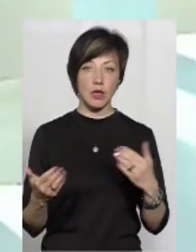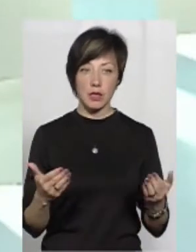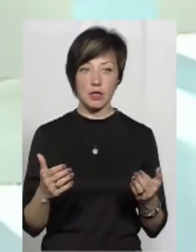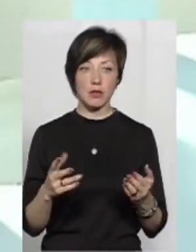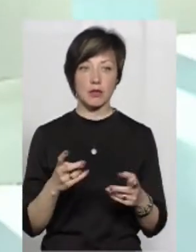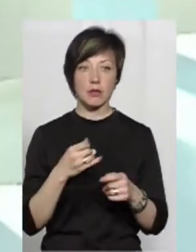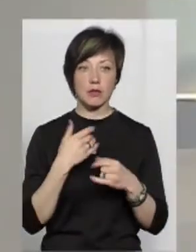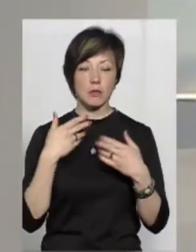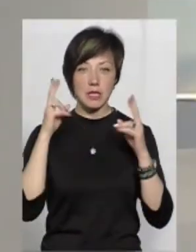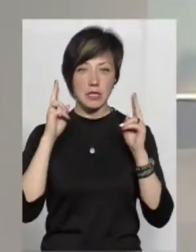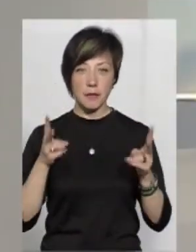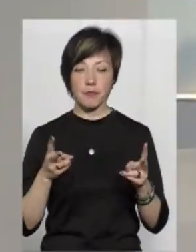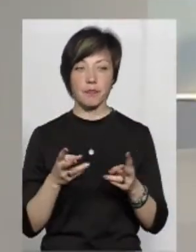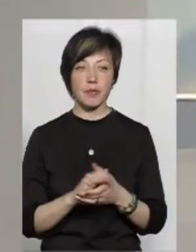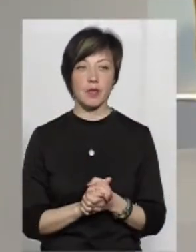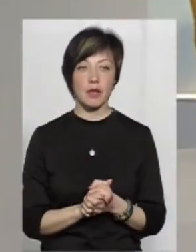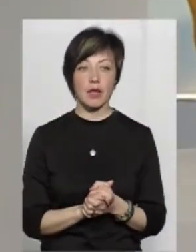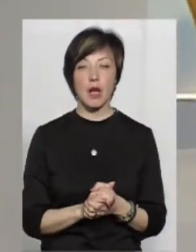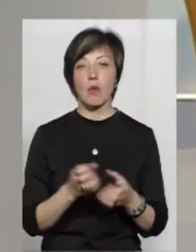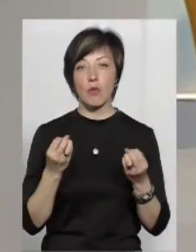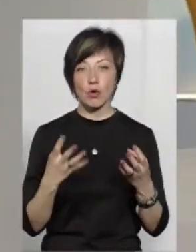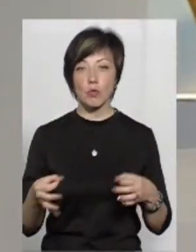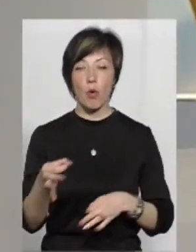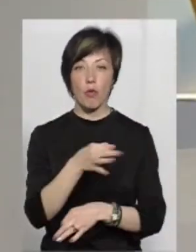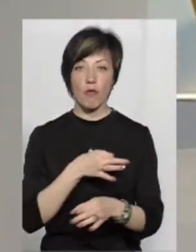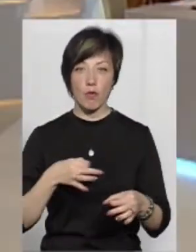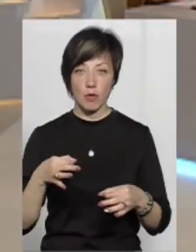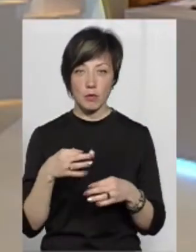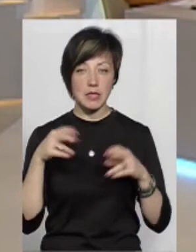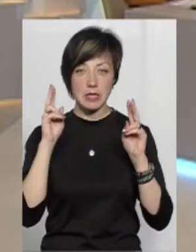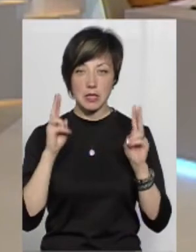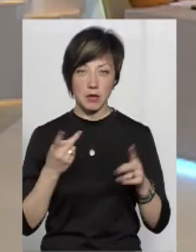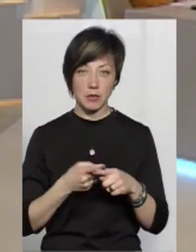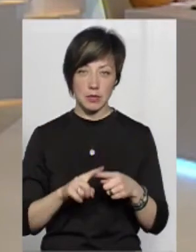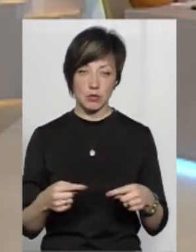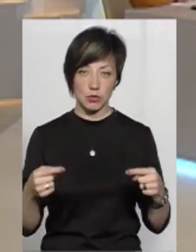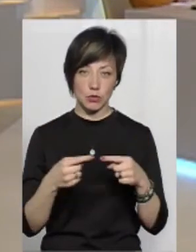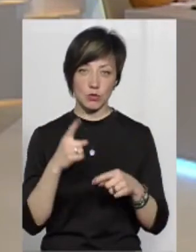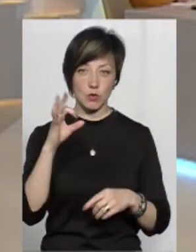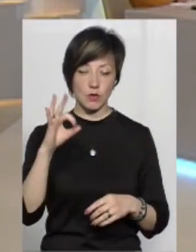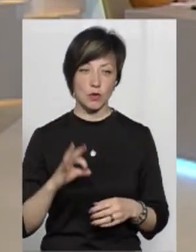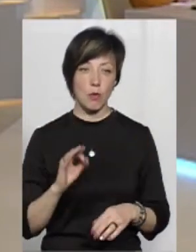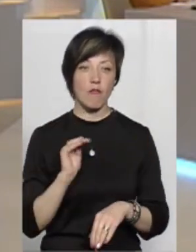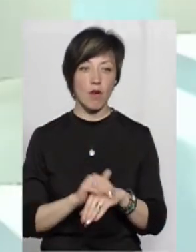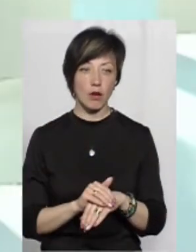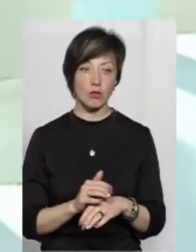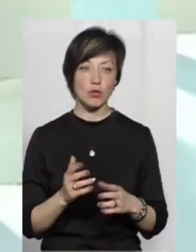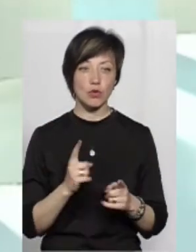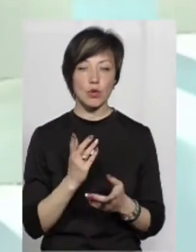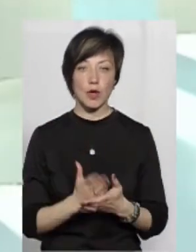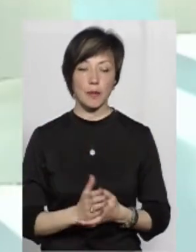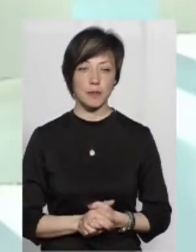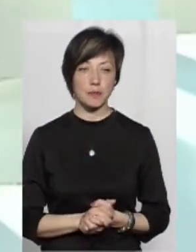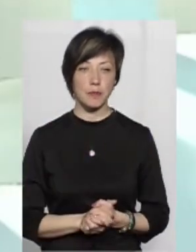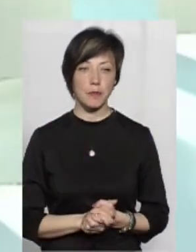інших. Ми не можемо розповісти, ніщо це булінг, ми просто говоримо про цей випадок. Ми Ми треба по факту розбираємо те,